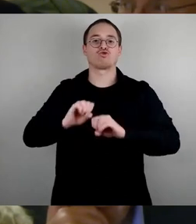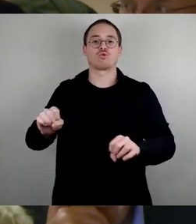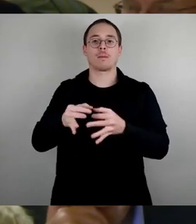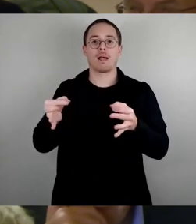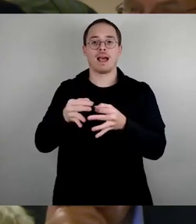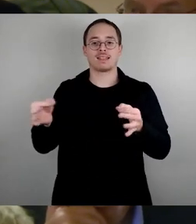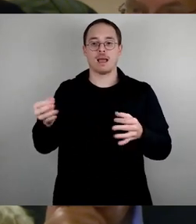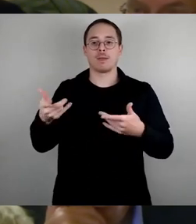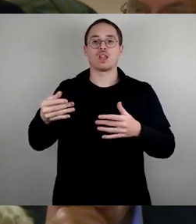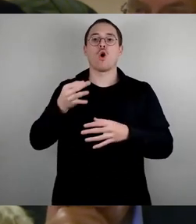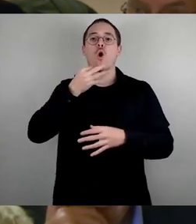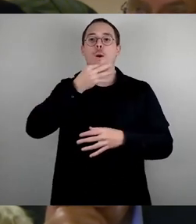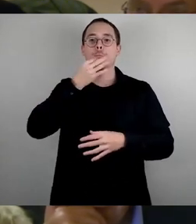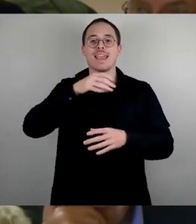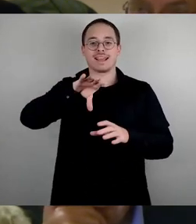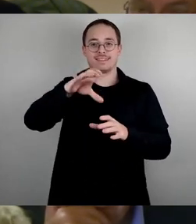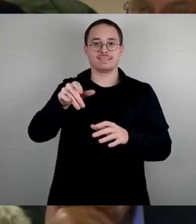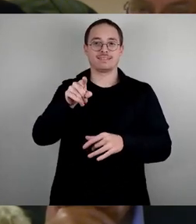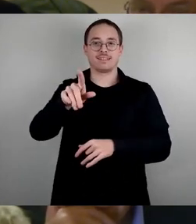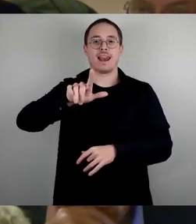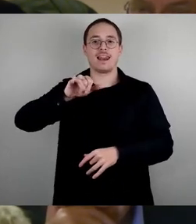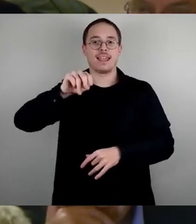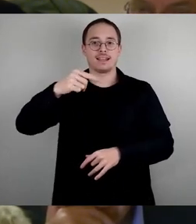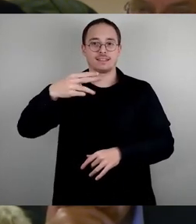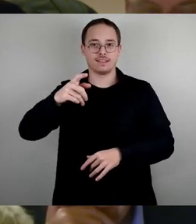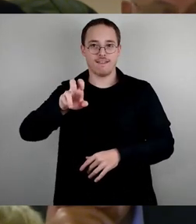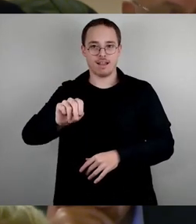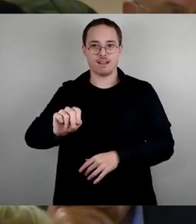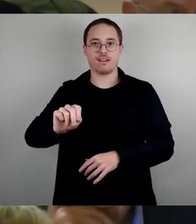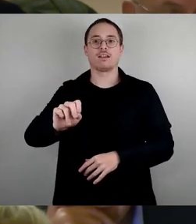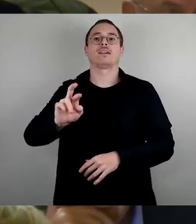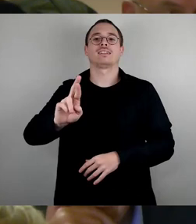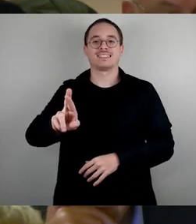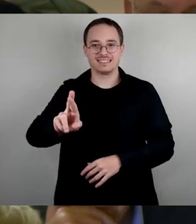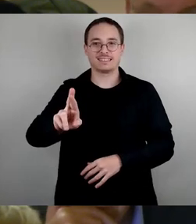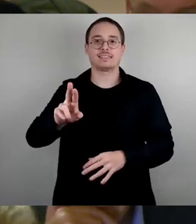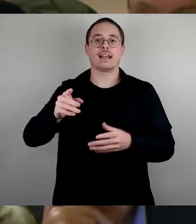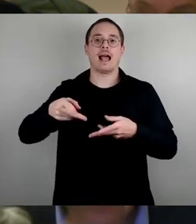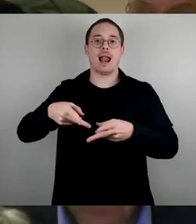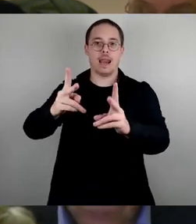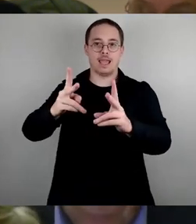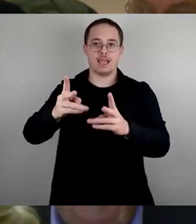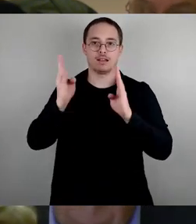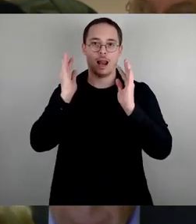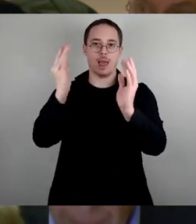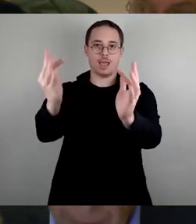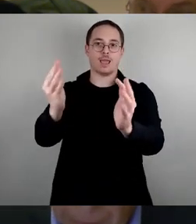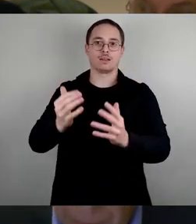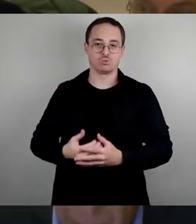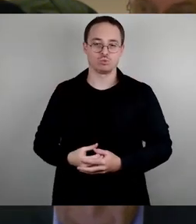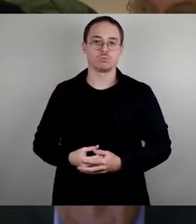vor einem knappen Jahr über diesen Standort diskutiert. Der damalige Bürgermeister